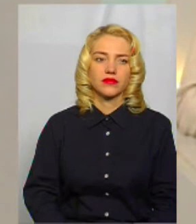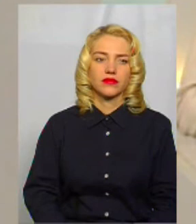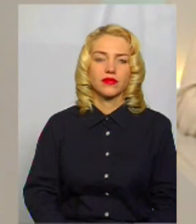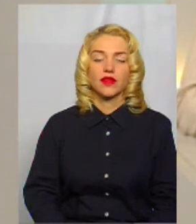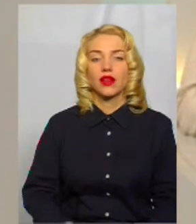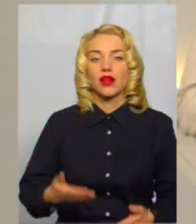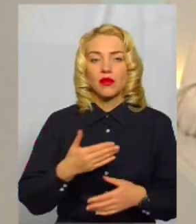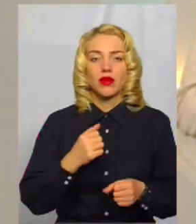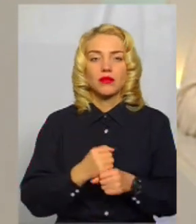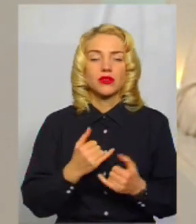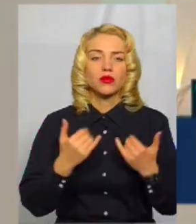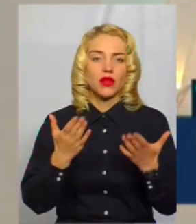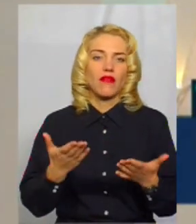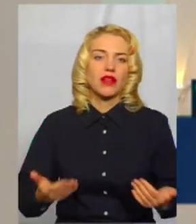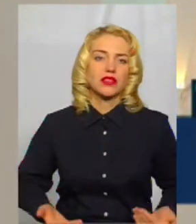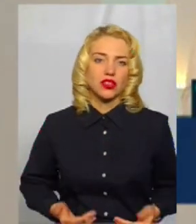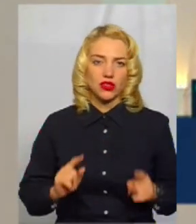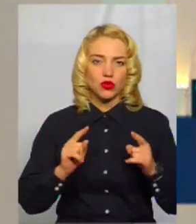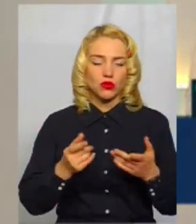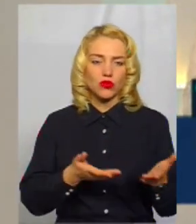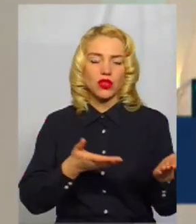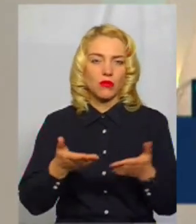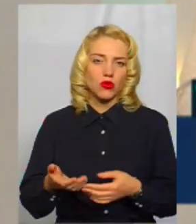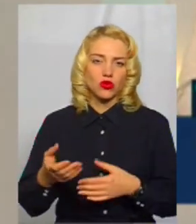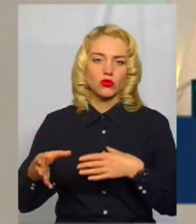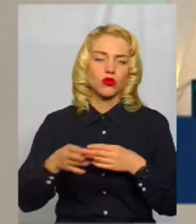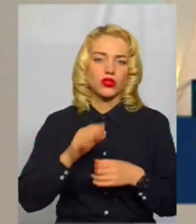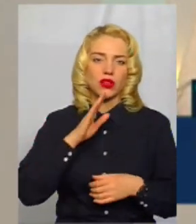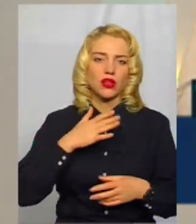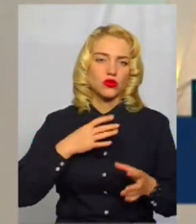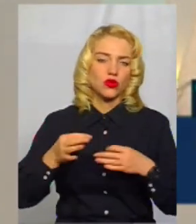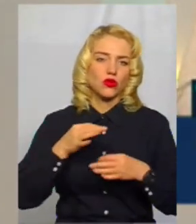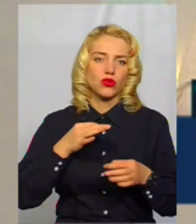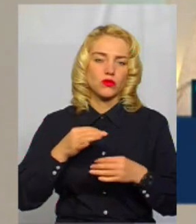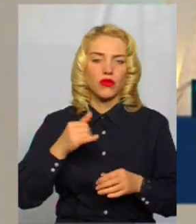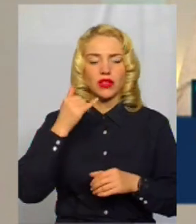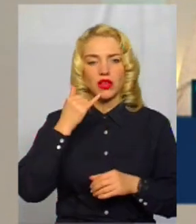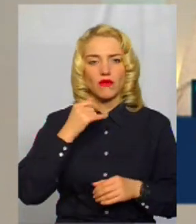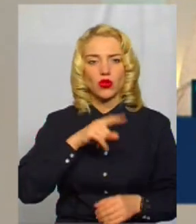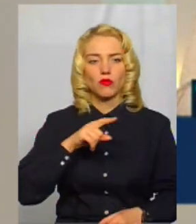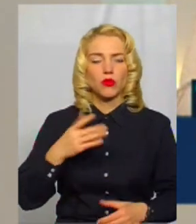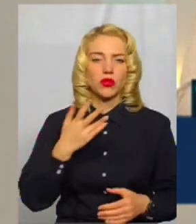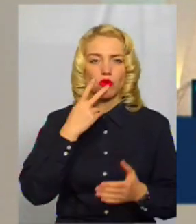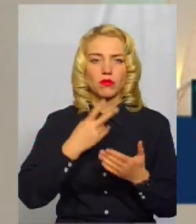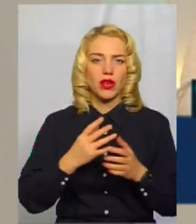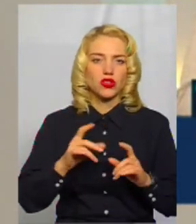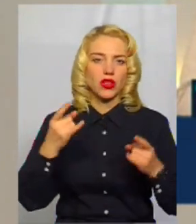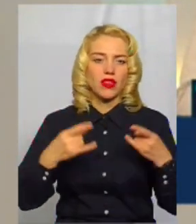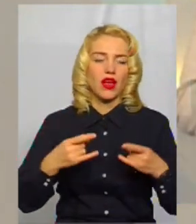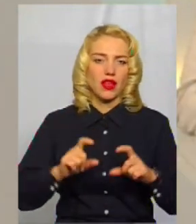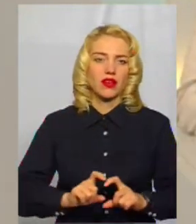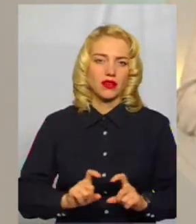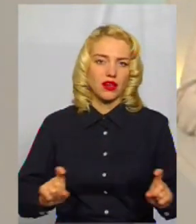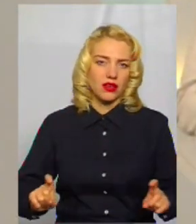Ми працюємо для вас наживо, тому запрошуємо долучатися до нашої розмови телефоном, номер, який бачите зараз на екранах.